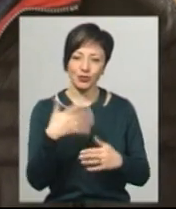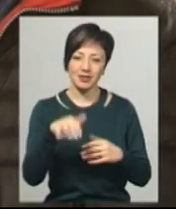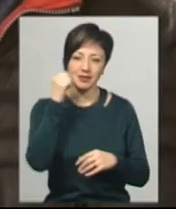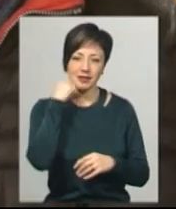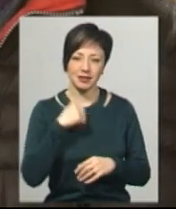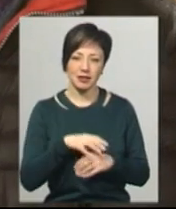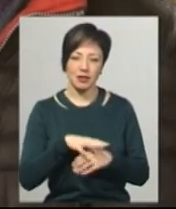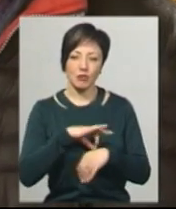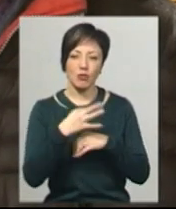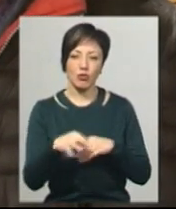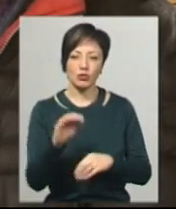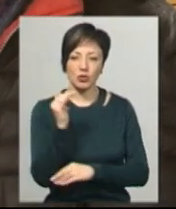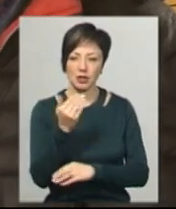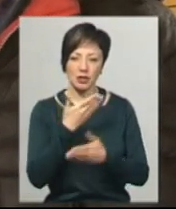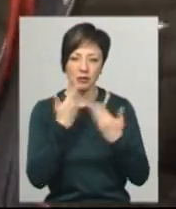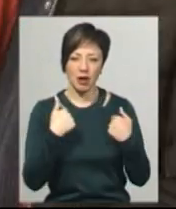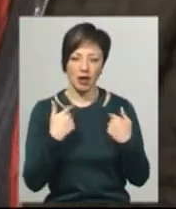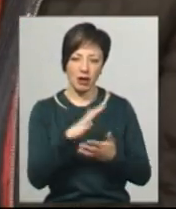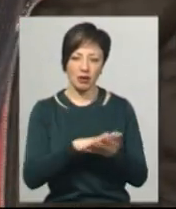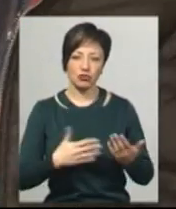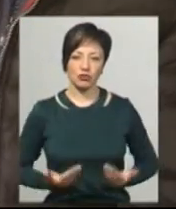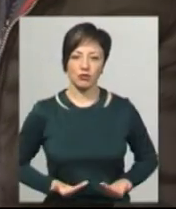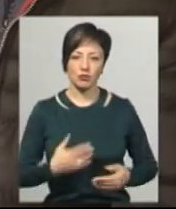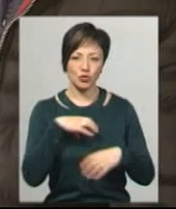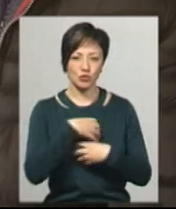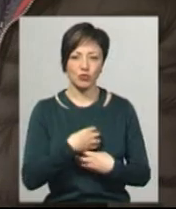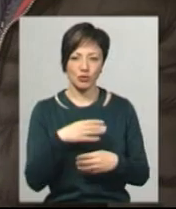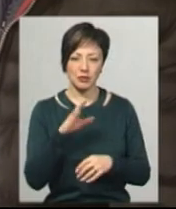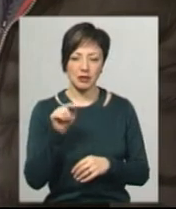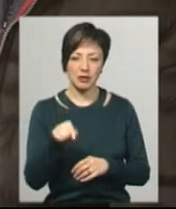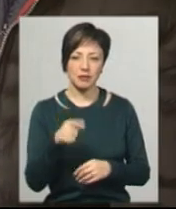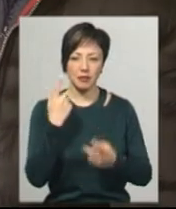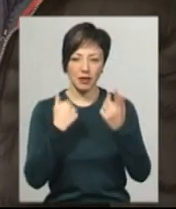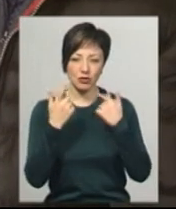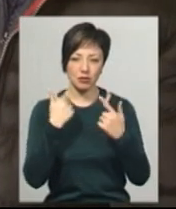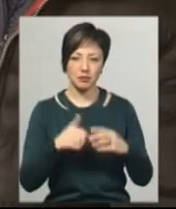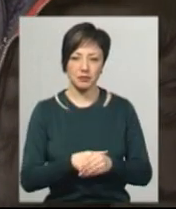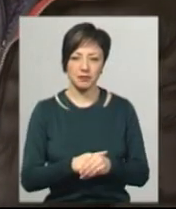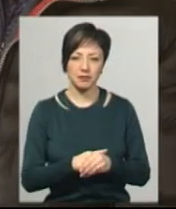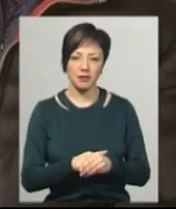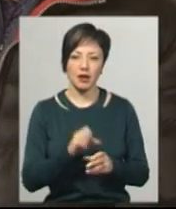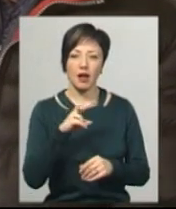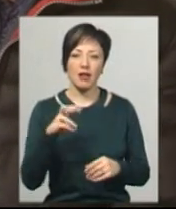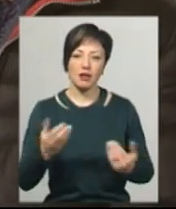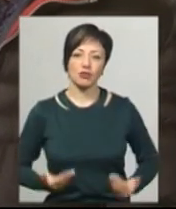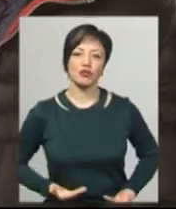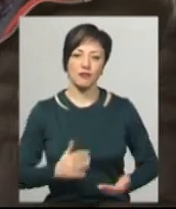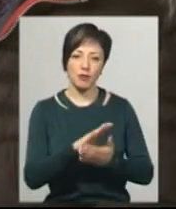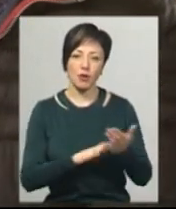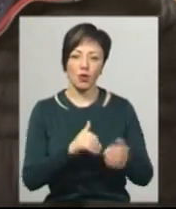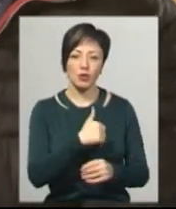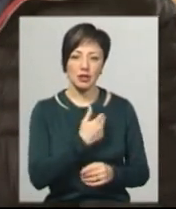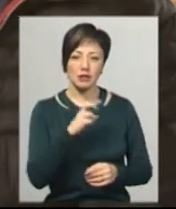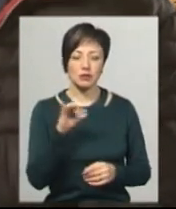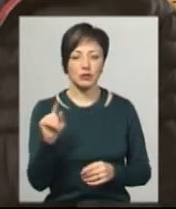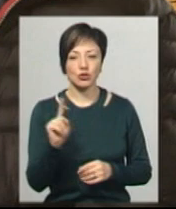Боляче від того, що дитини немає, а я живу. Ми за ним сумуємо, плачемо, але живемо. І хотілося